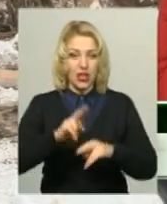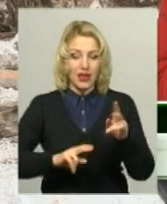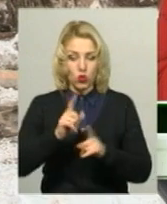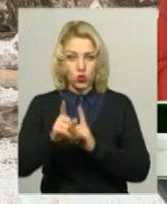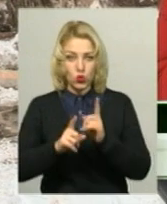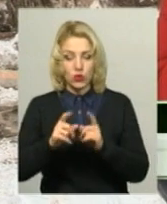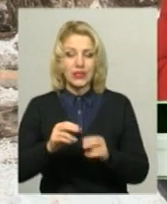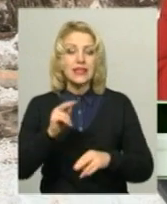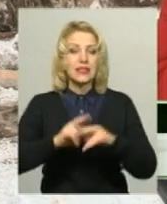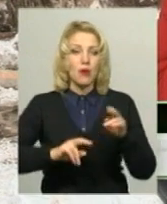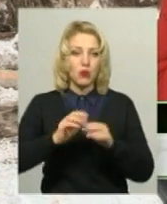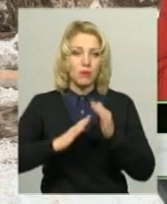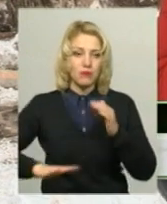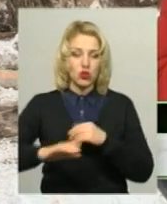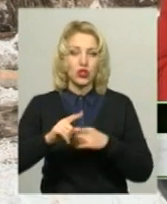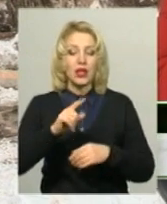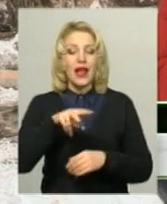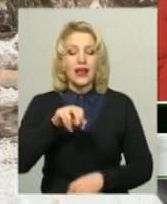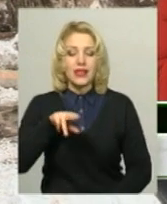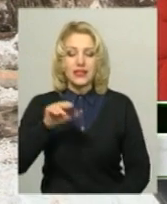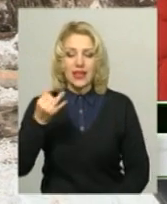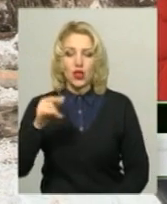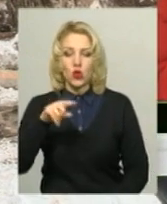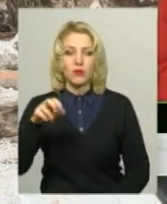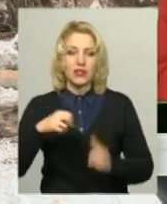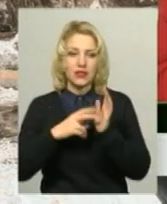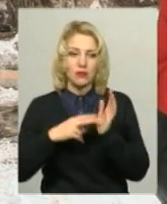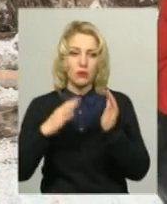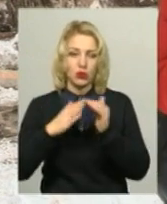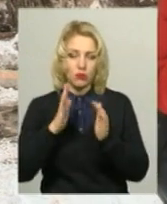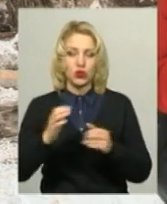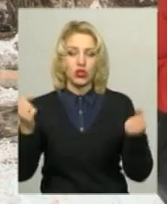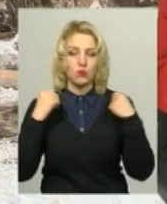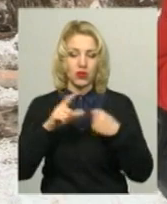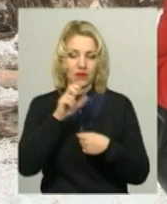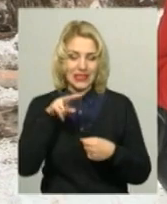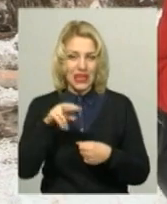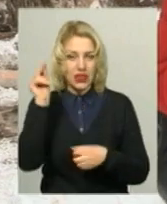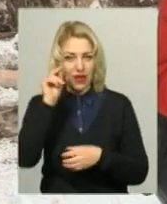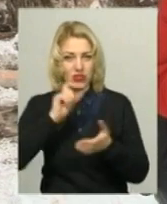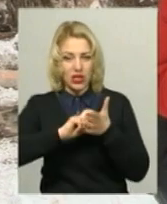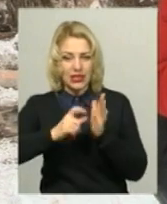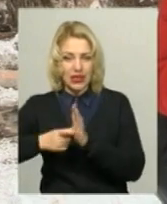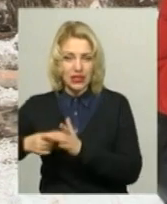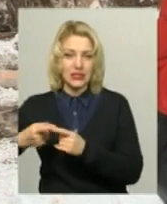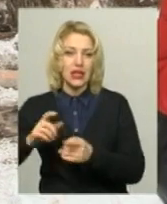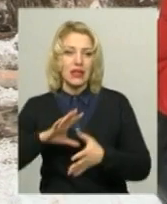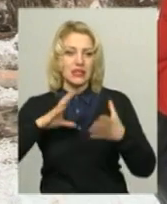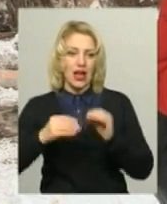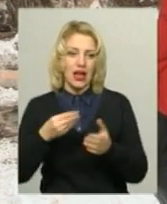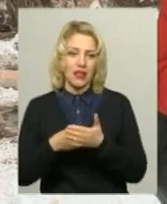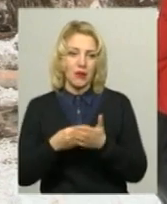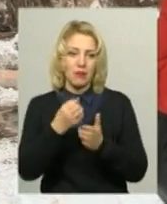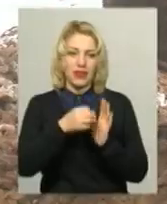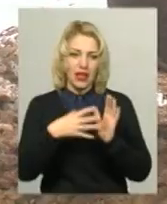добудовою приміщень ліцеї номер 17. Будівля міститиме спортивну залу та навчальні класи. Загальна вартість проєкту складає 15,4